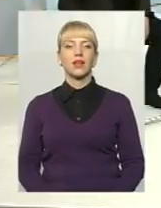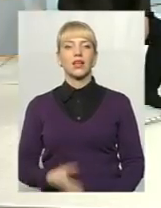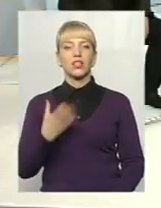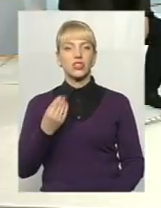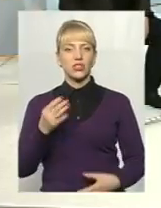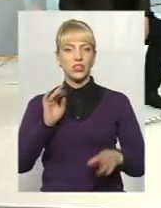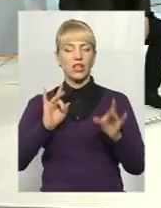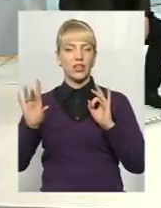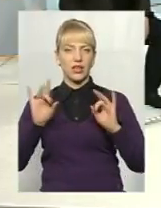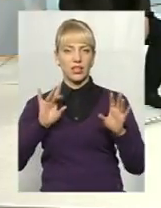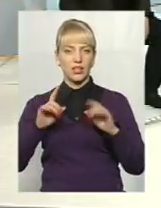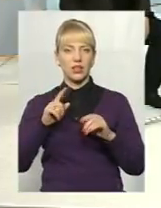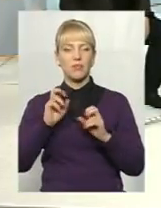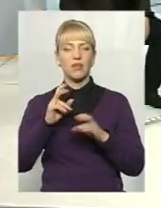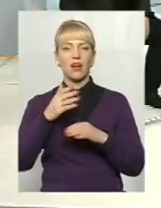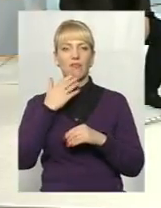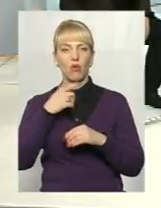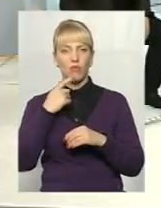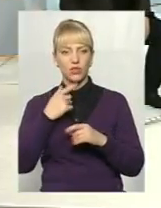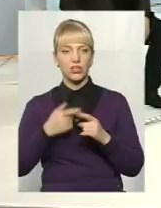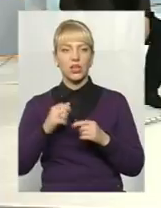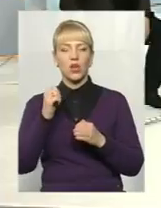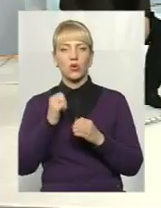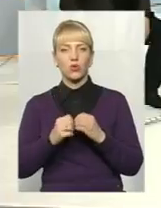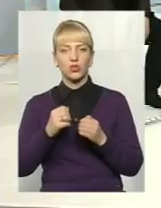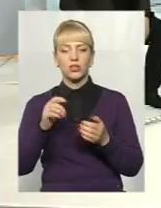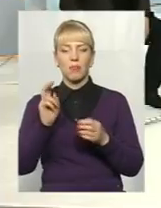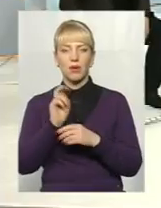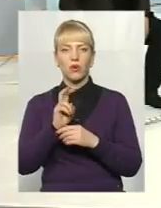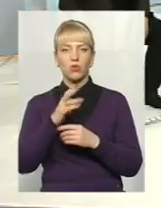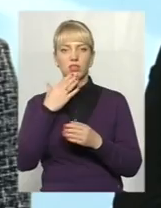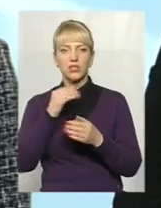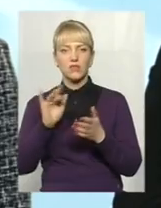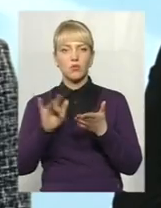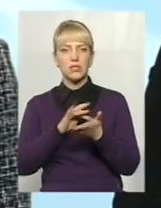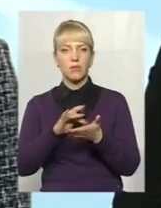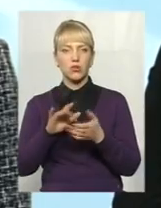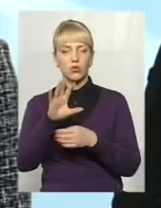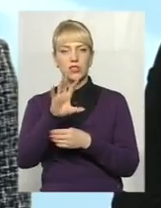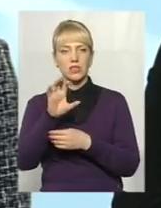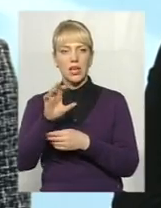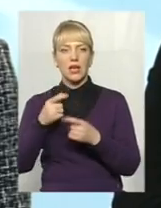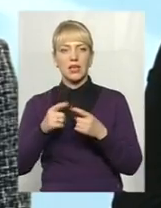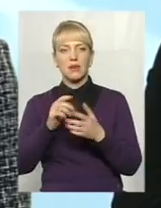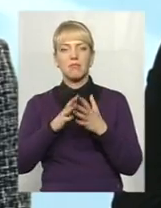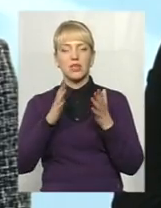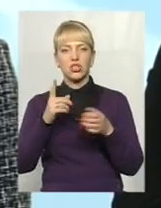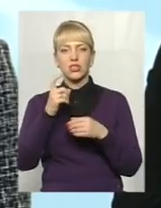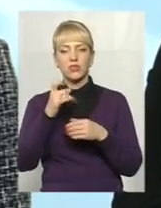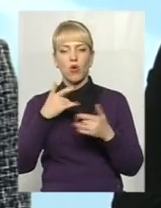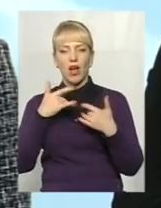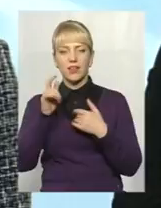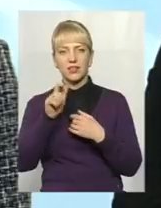говорив вже колега, кожен приходив зі своїм смартфоном, з телефоном, якщо більше ста артистів, навіть кожен артист